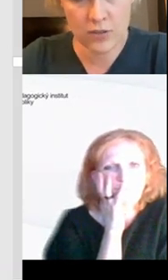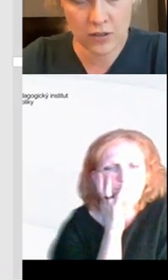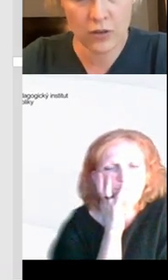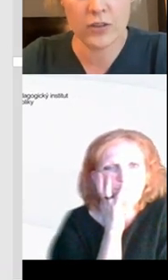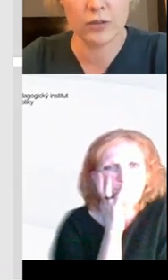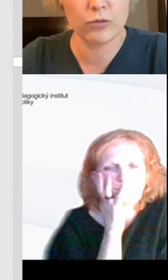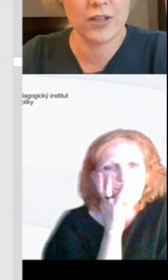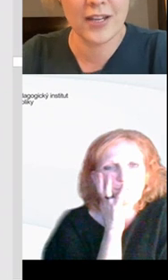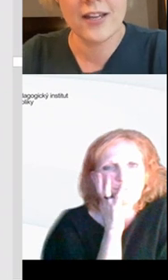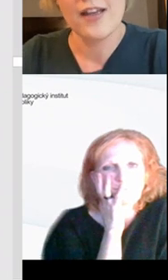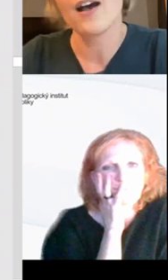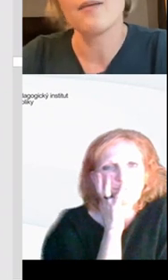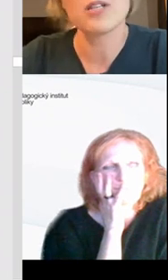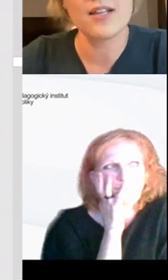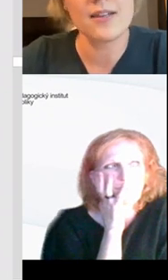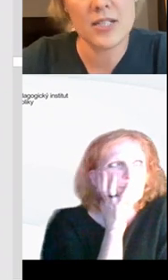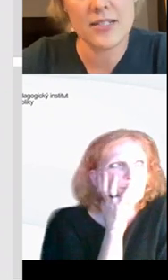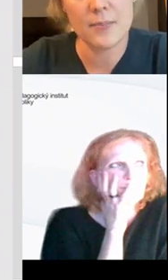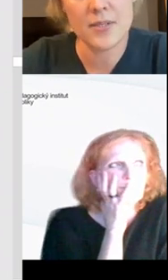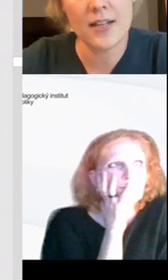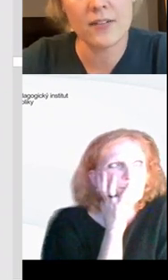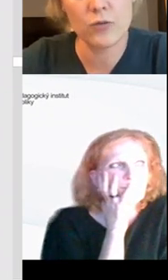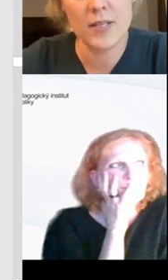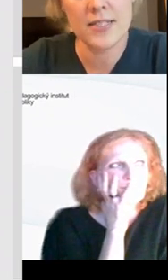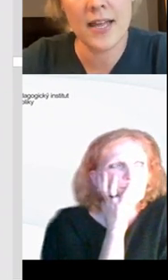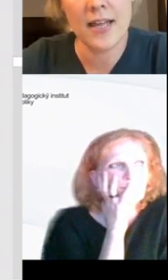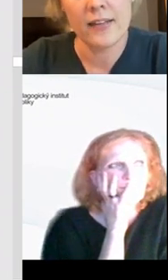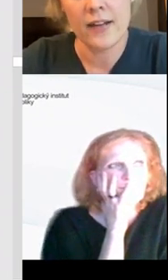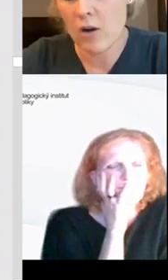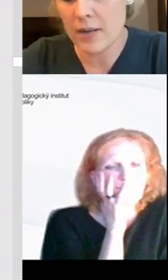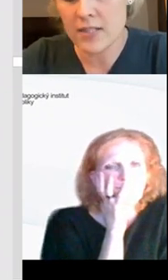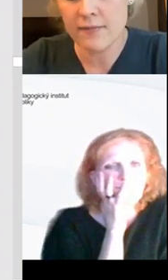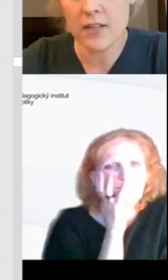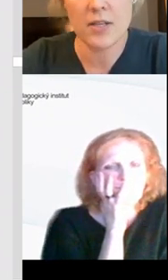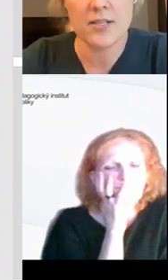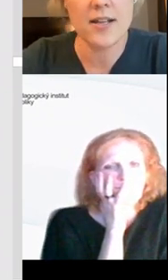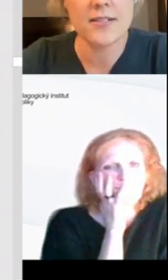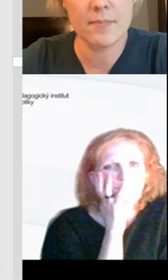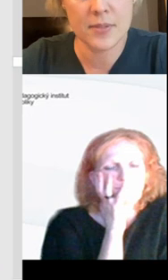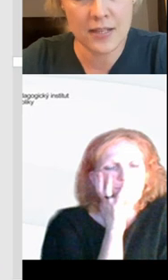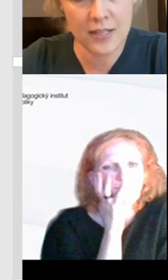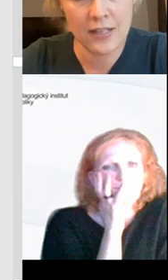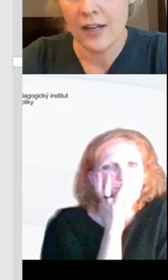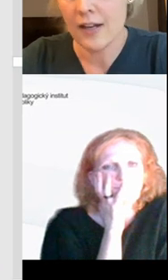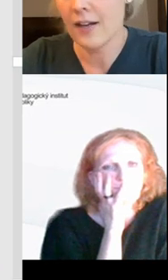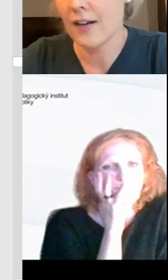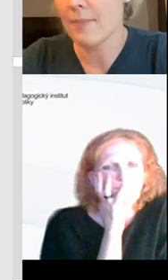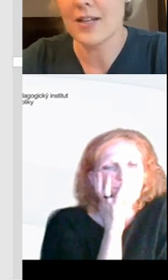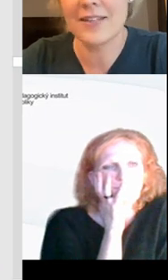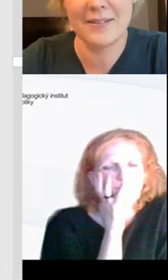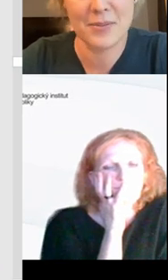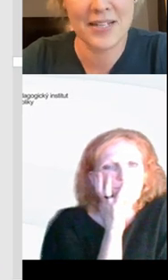odteďka máte všichni odhodit tušky a přestat psát, to vůbec ne. Já naopak jsem velkým zastáncem psaní